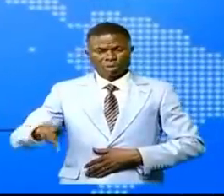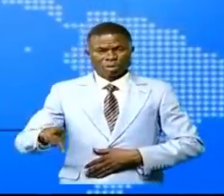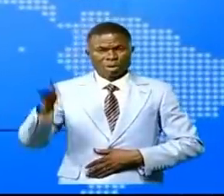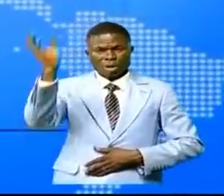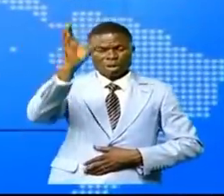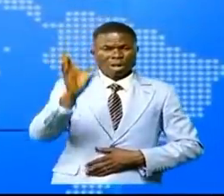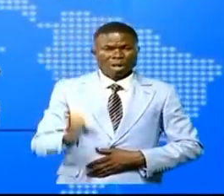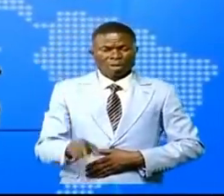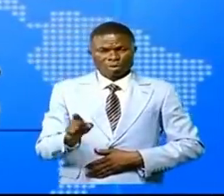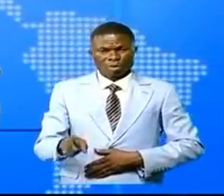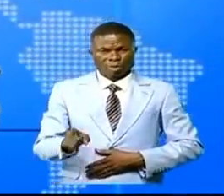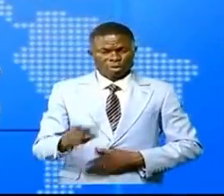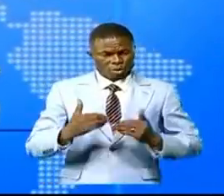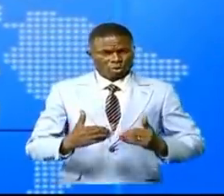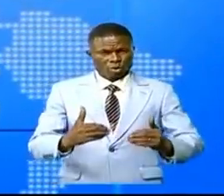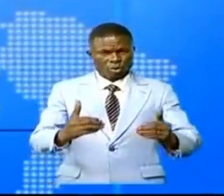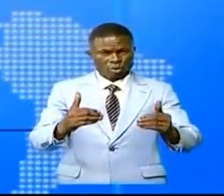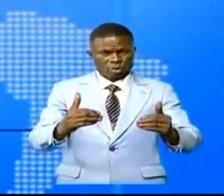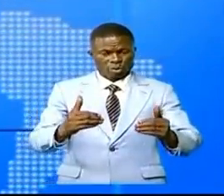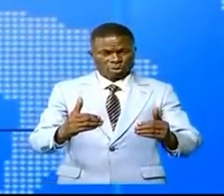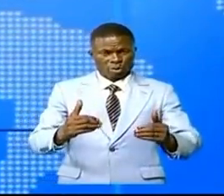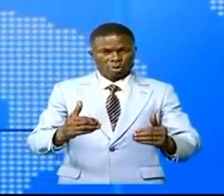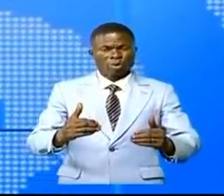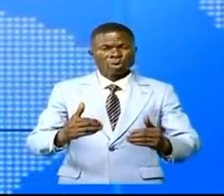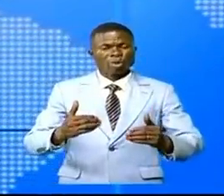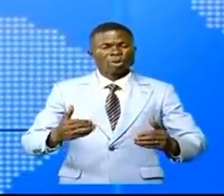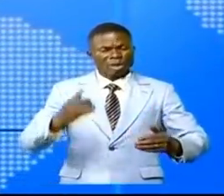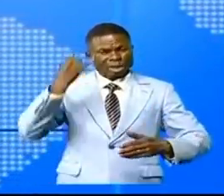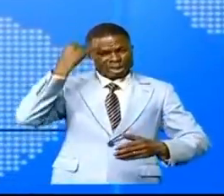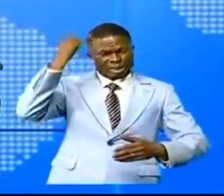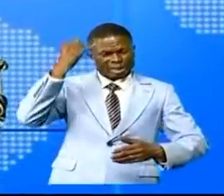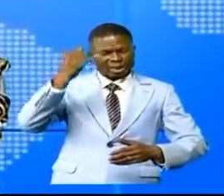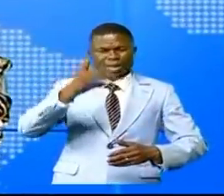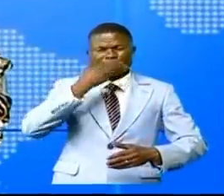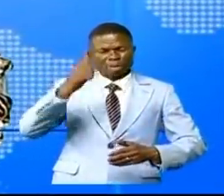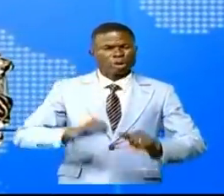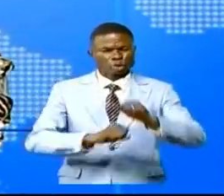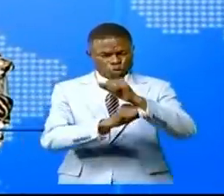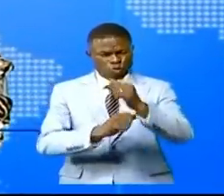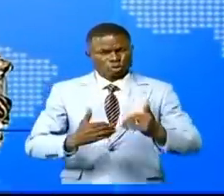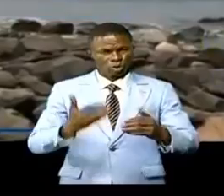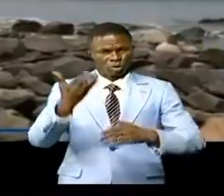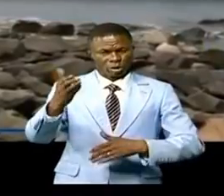Congo au central continue à saluer cette grande initiative reportage